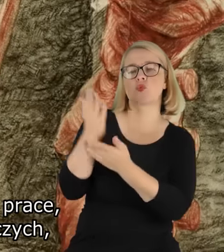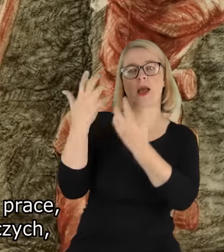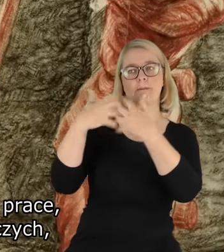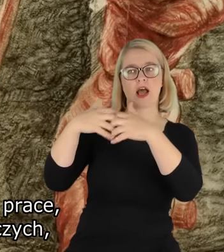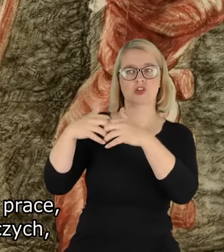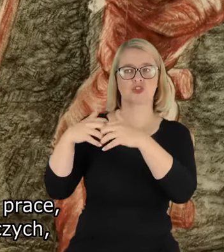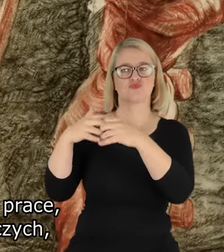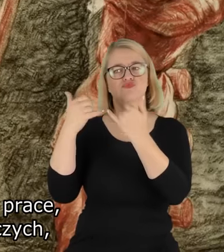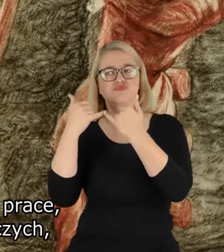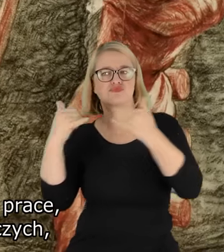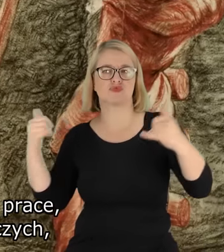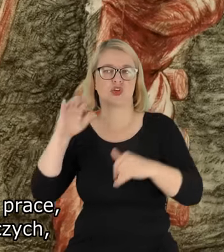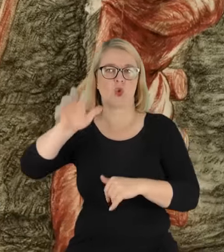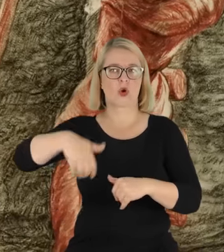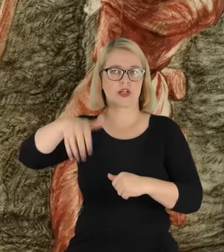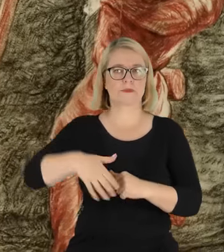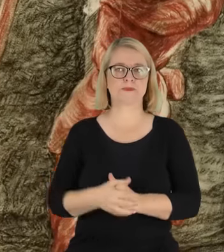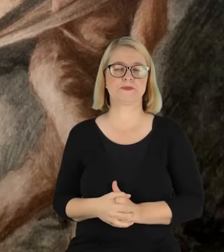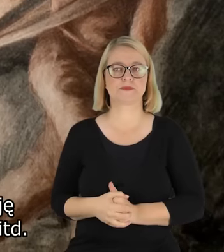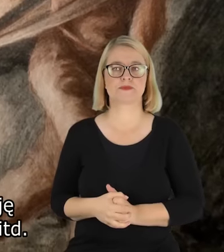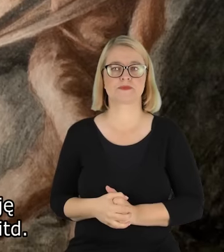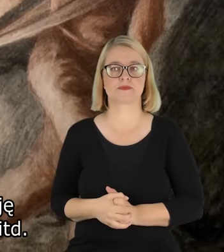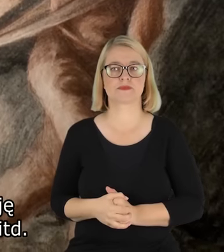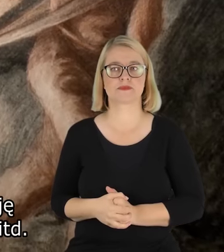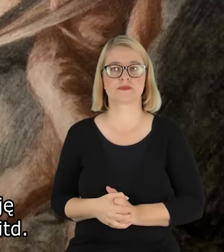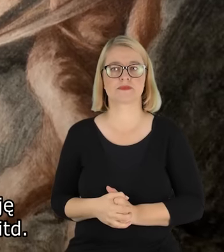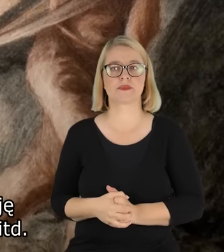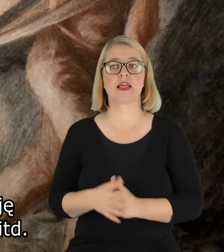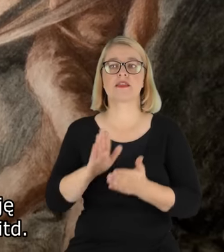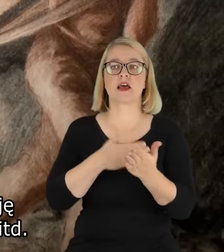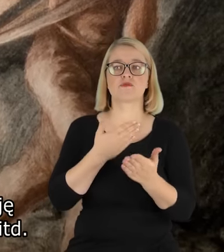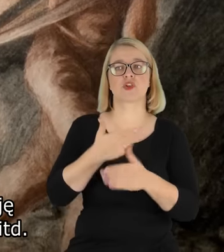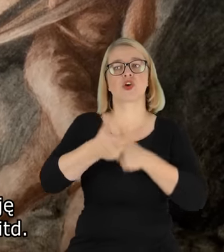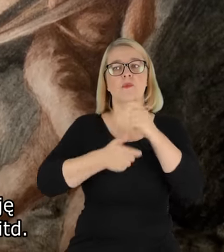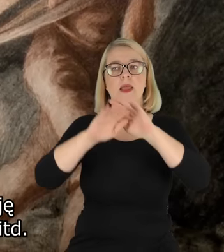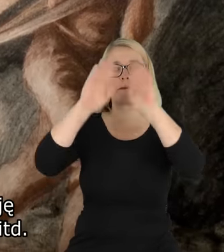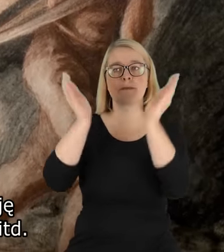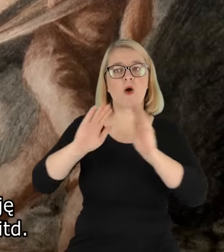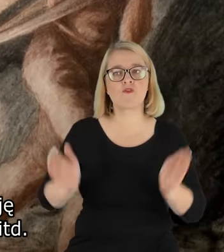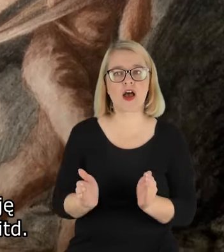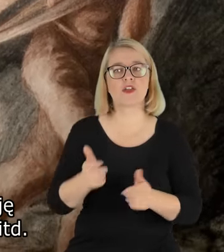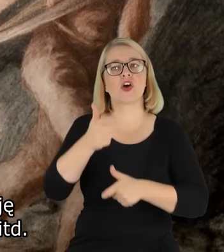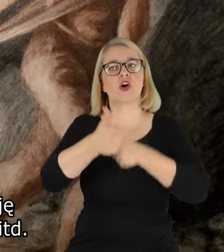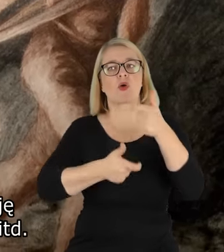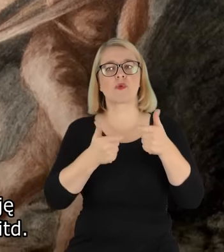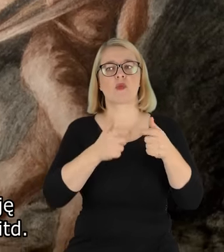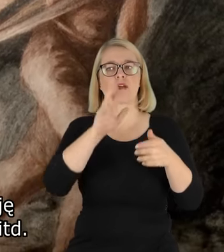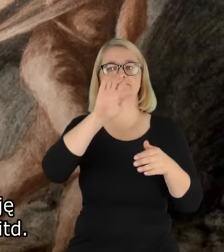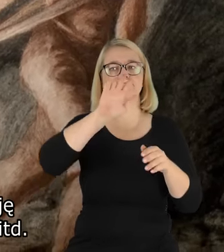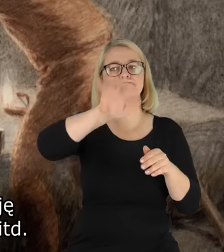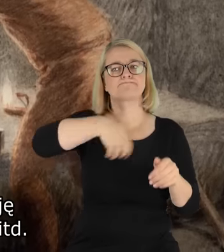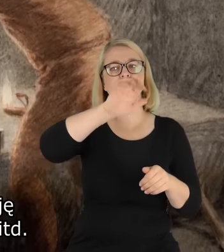obsługę maszyn i urządzeń górniczych, czy toczenie bałwana, eksploatację na ścianie,